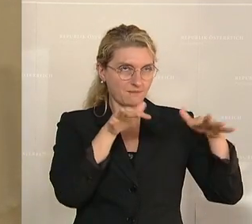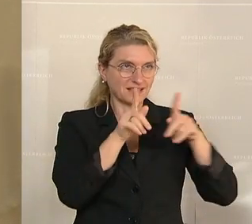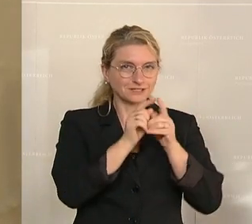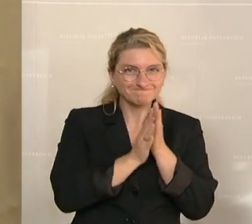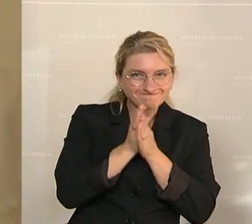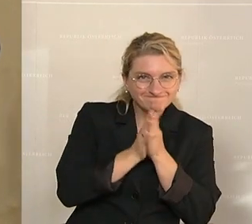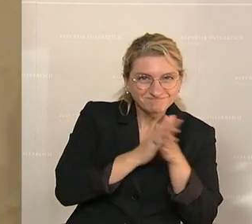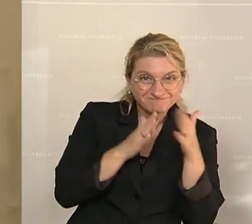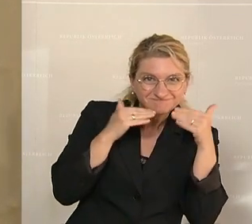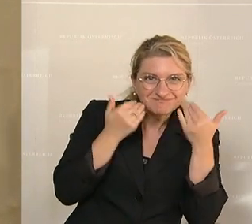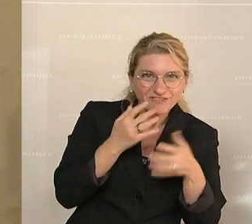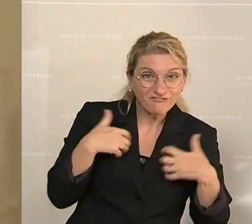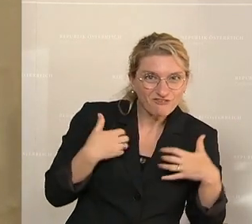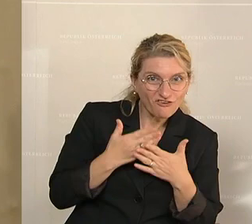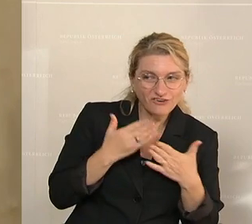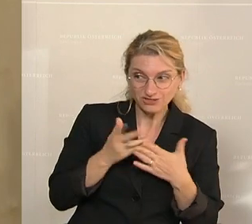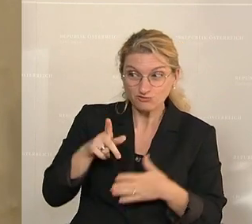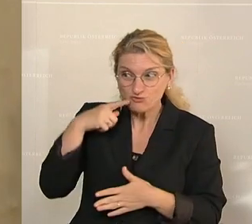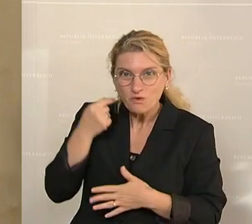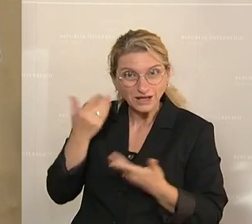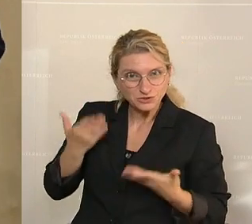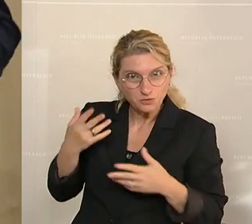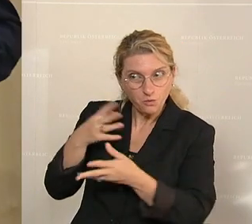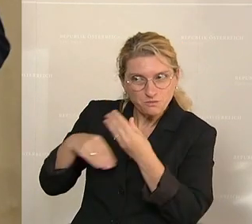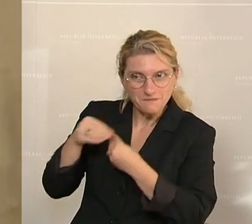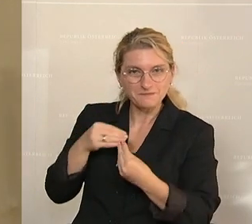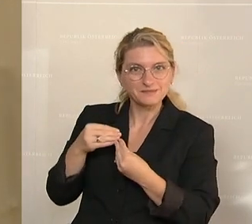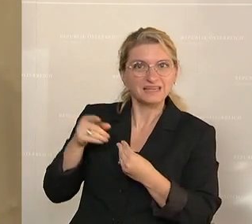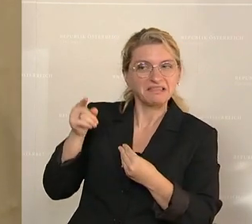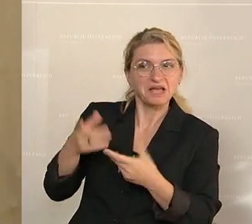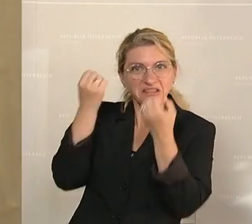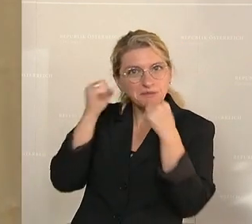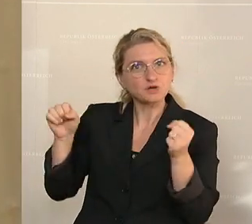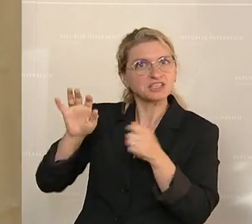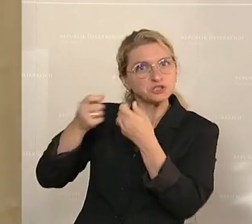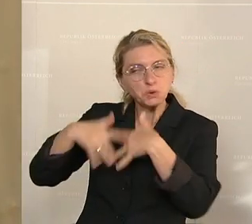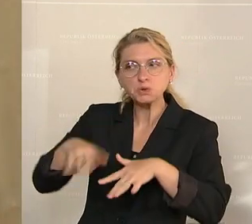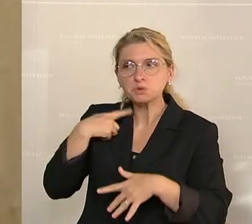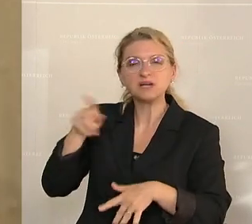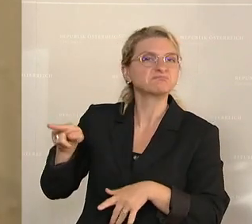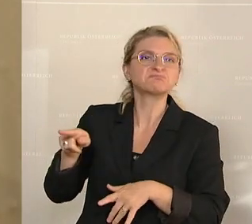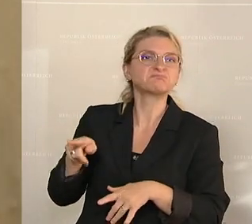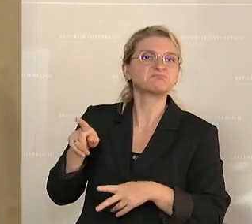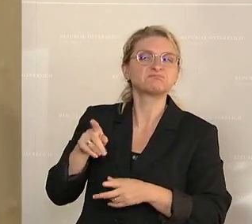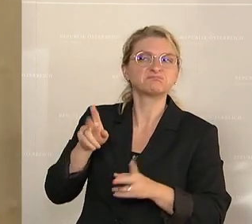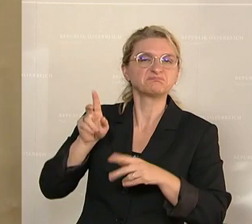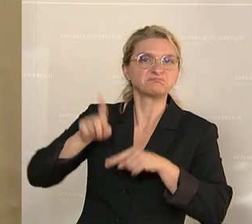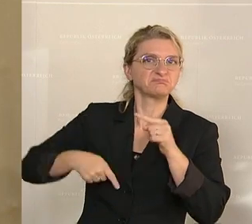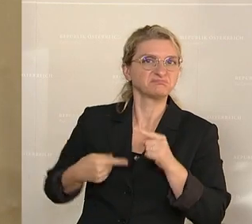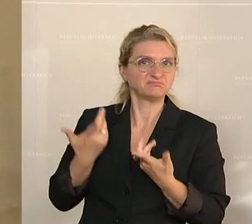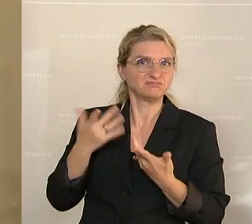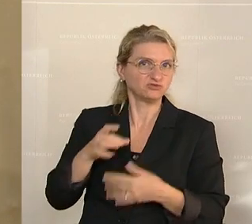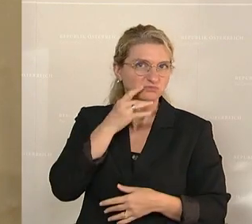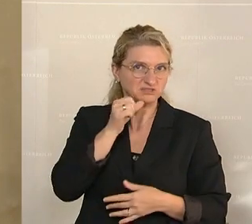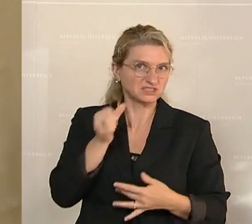jetzt mit Ungarn das macht, was man tut. Und dass man Ungarn die demokratische Struktur abekennt und so weiter und so fort. Ich halte das